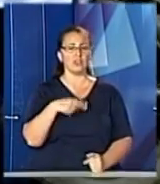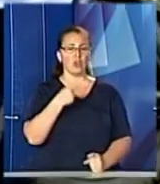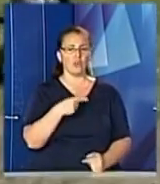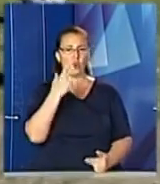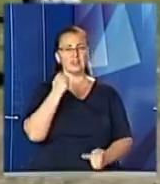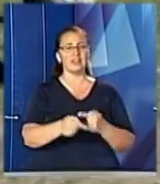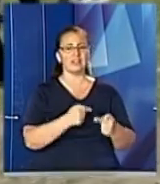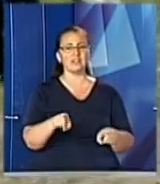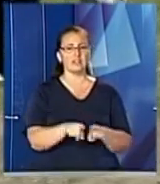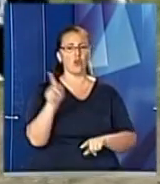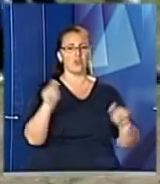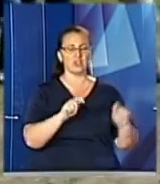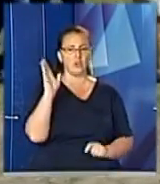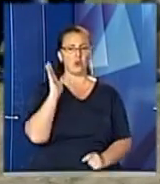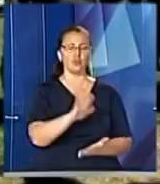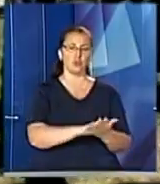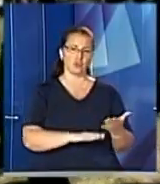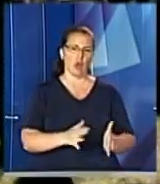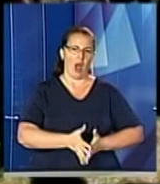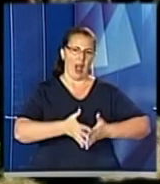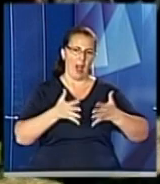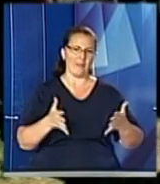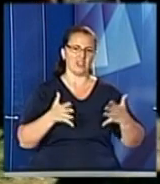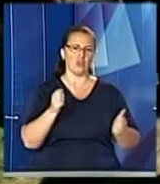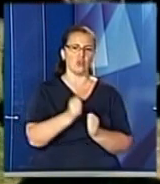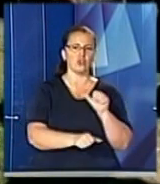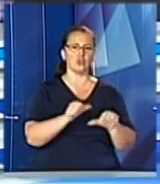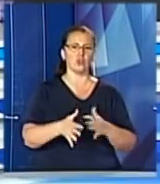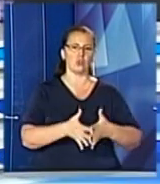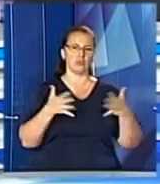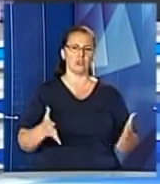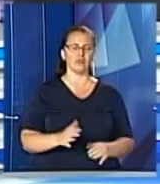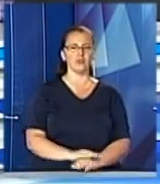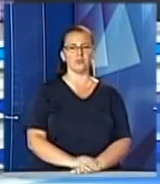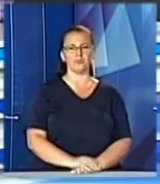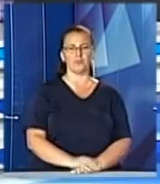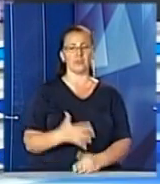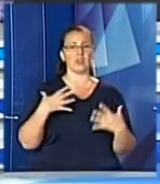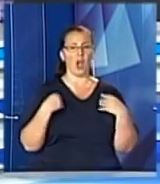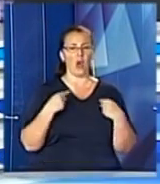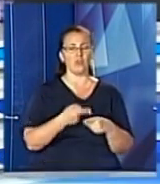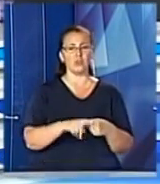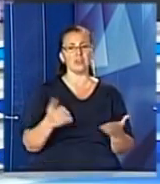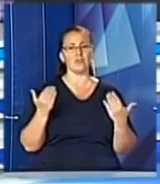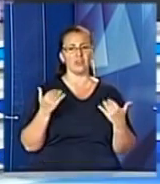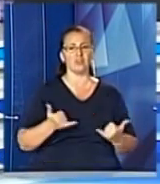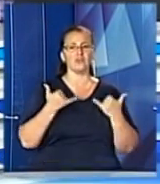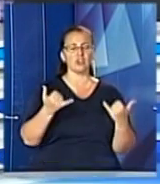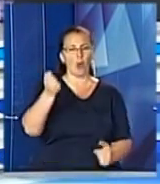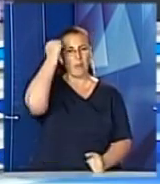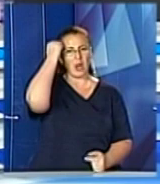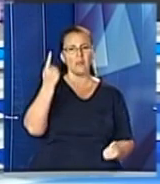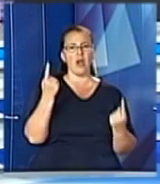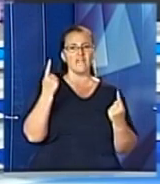такого фестивалю будуть продовжувати, а масштаби проведення щороку збільшувати. А у Львові цими вихідними вшанували пам'ять